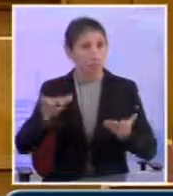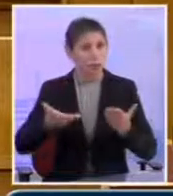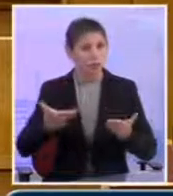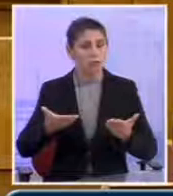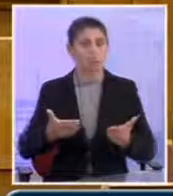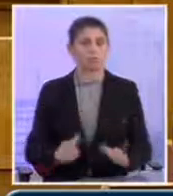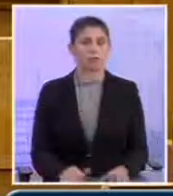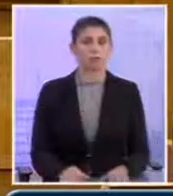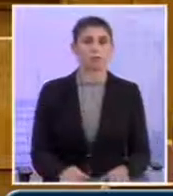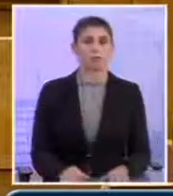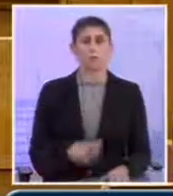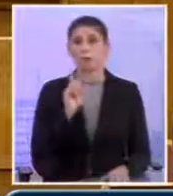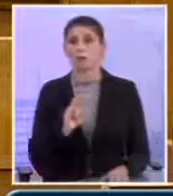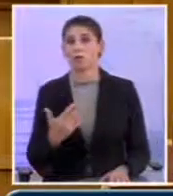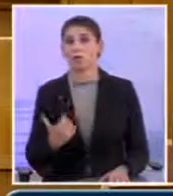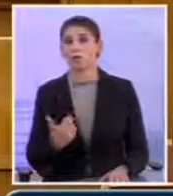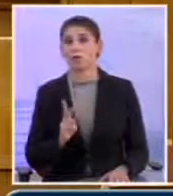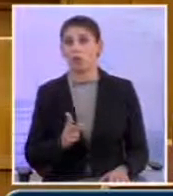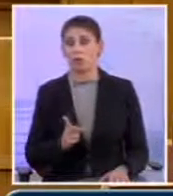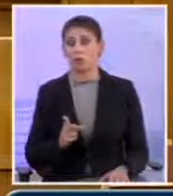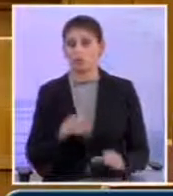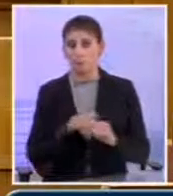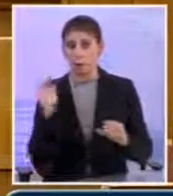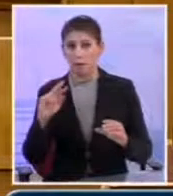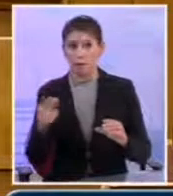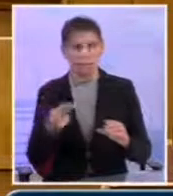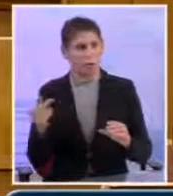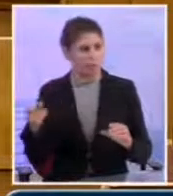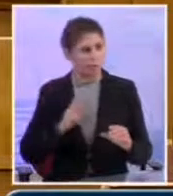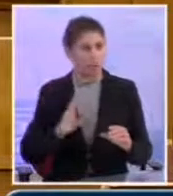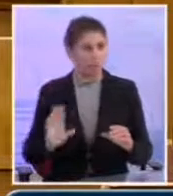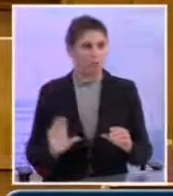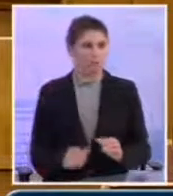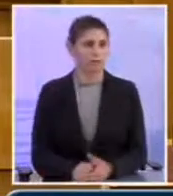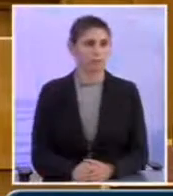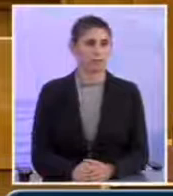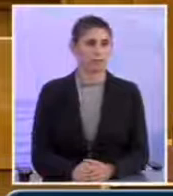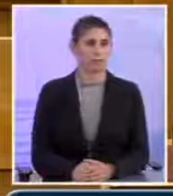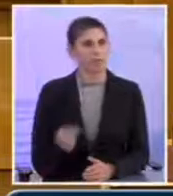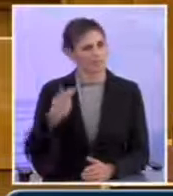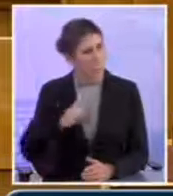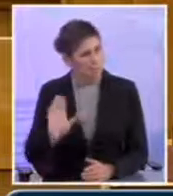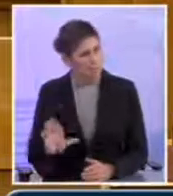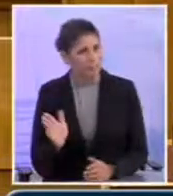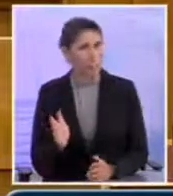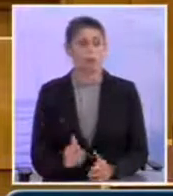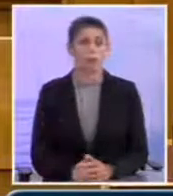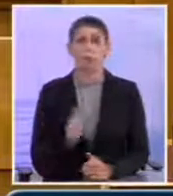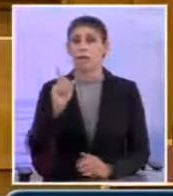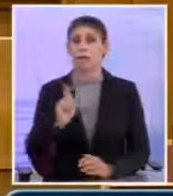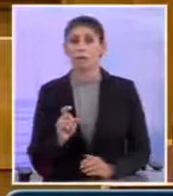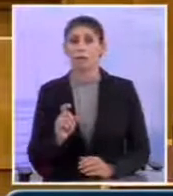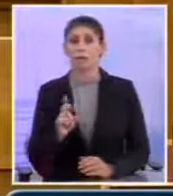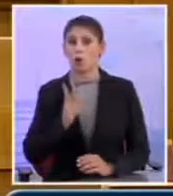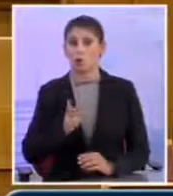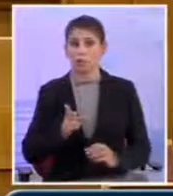Ή μήπως έχει φύγει ο κίνδυνος του Brexit Θα απαντήσετε Θα απαντήσετε Ή μήπως έχει φύγει ο